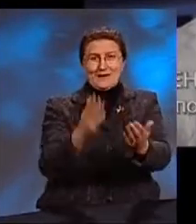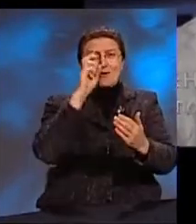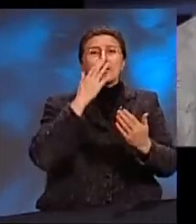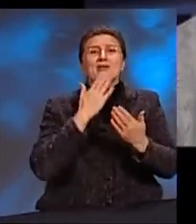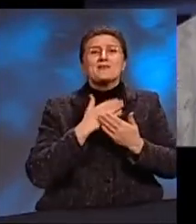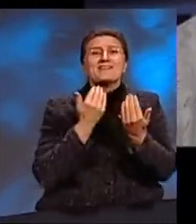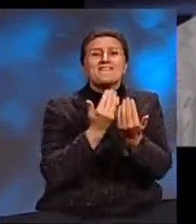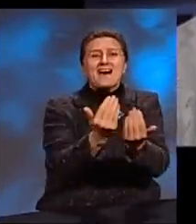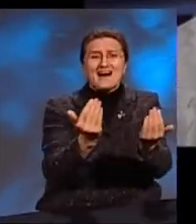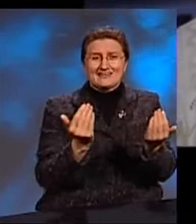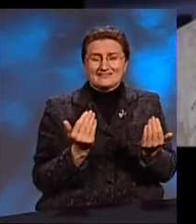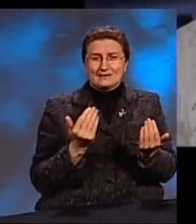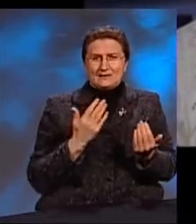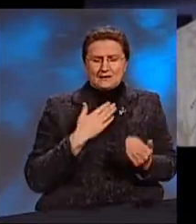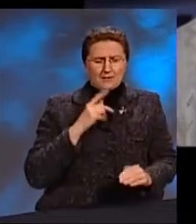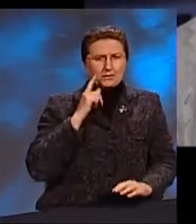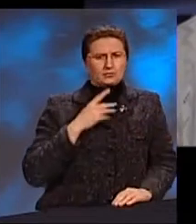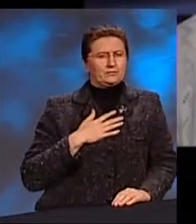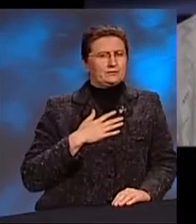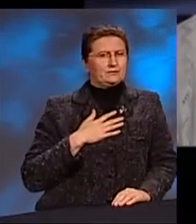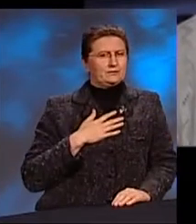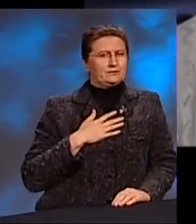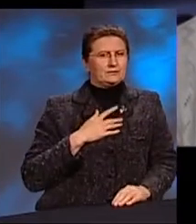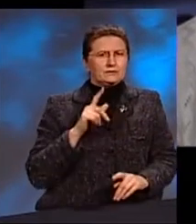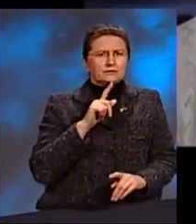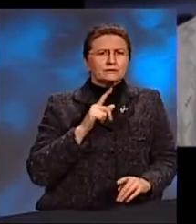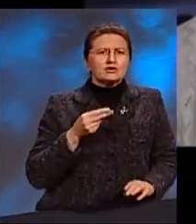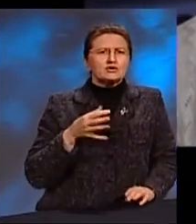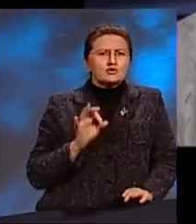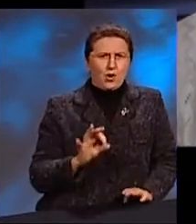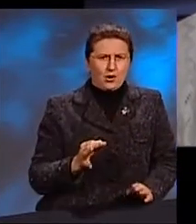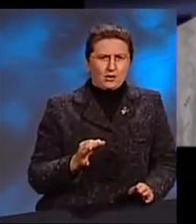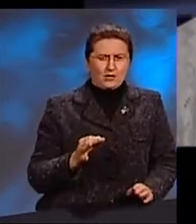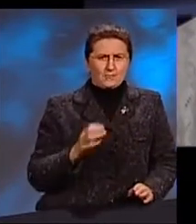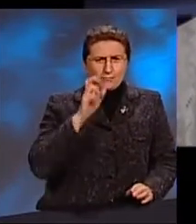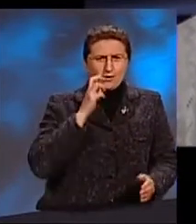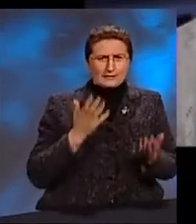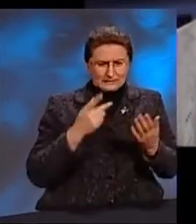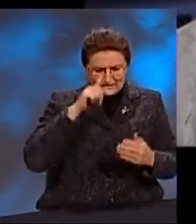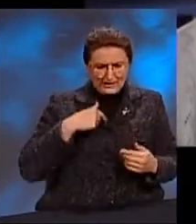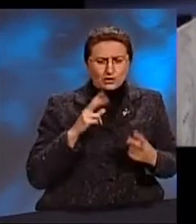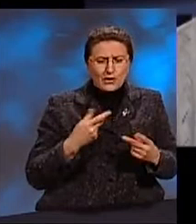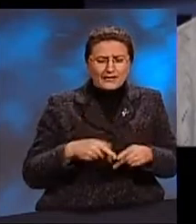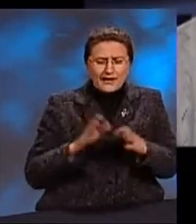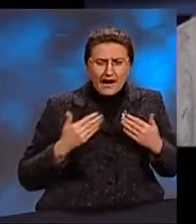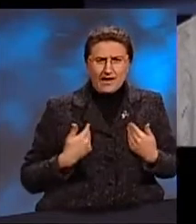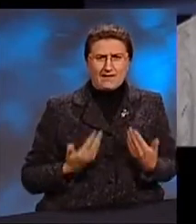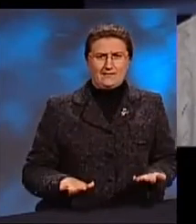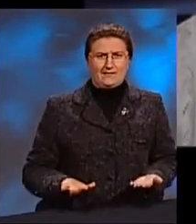любит вас А я тогда подумала За что? Знает ли Бог меня? Кто я такая?